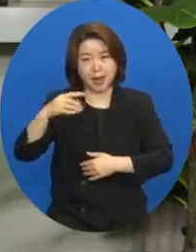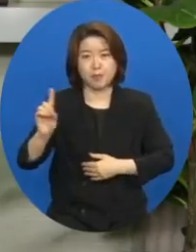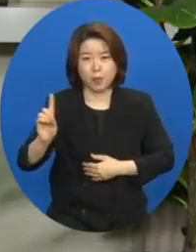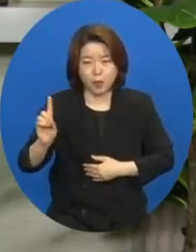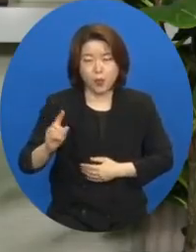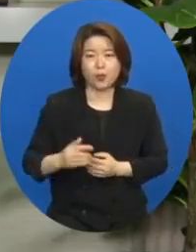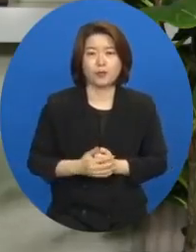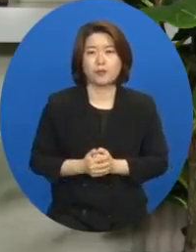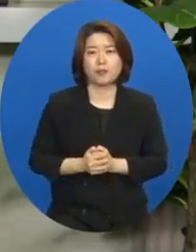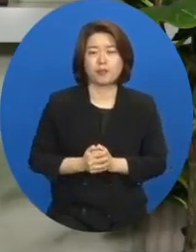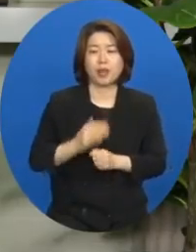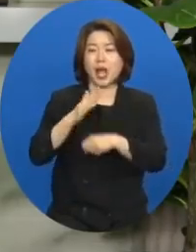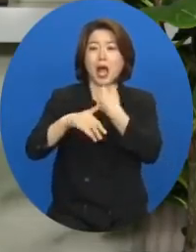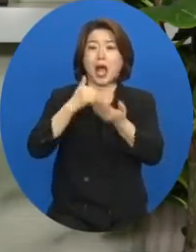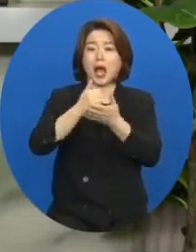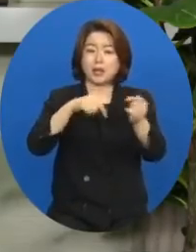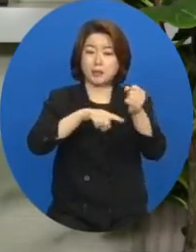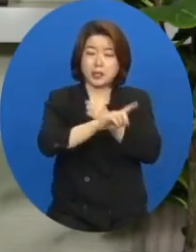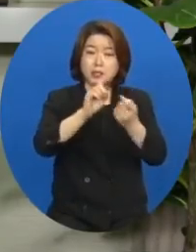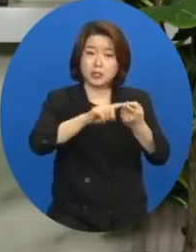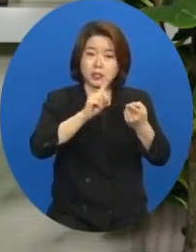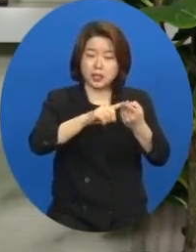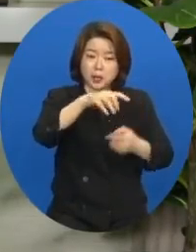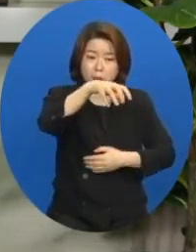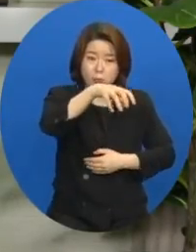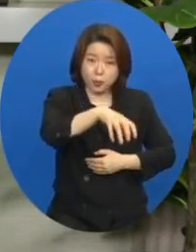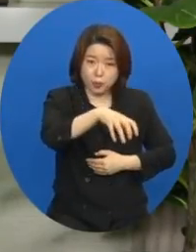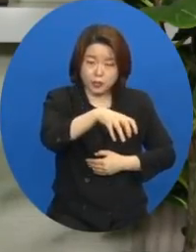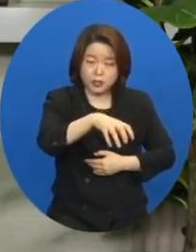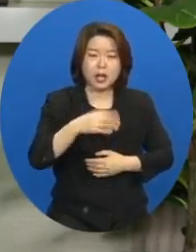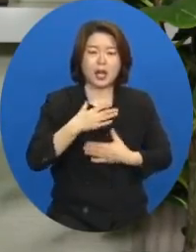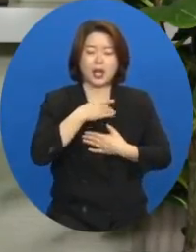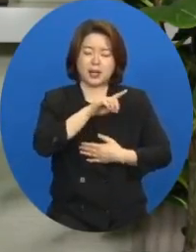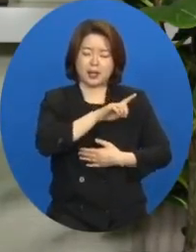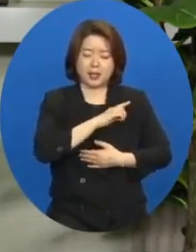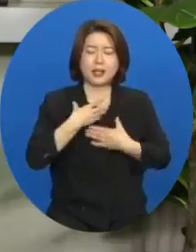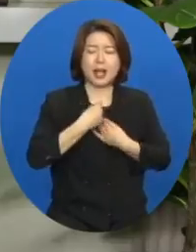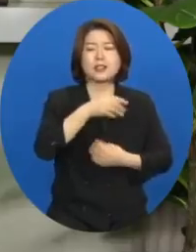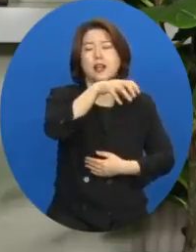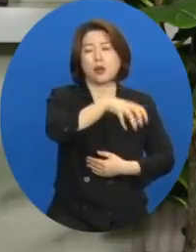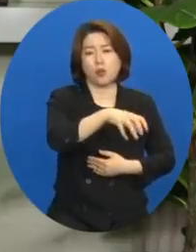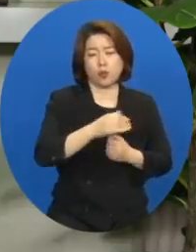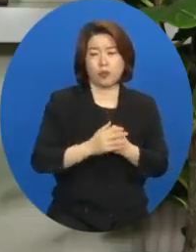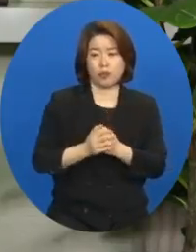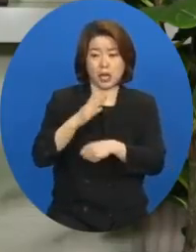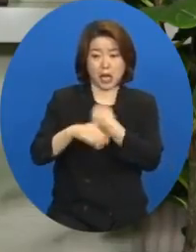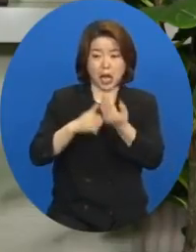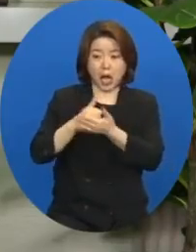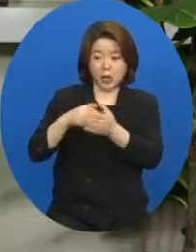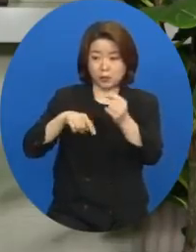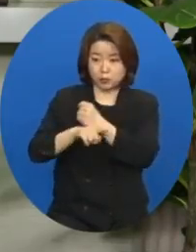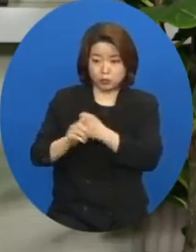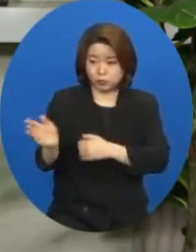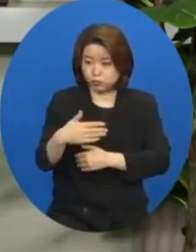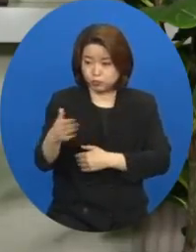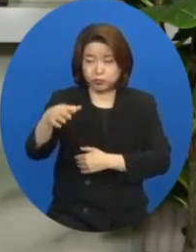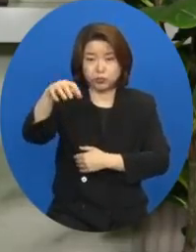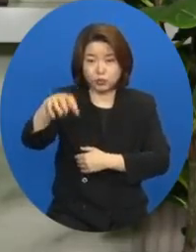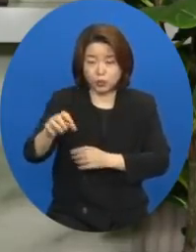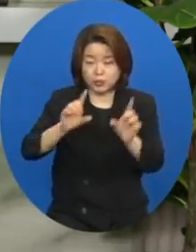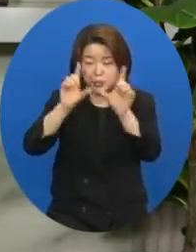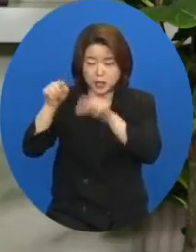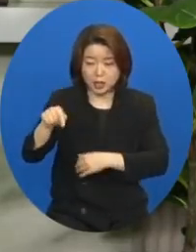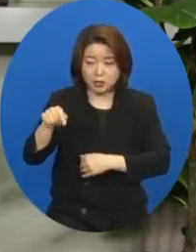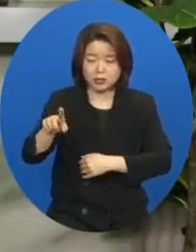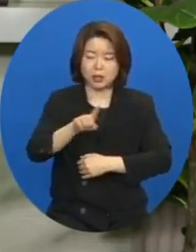하나님의 뜻대로 하는 곳이 가장 안전한 곳이다. 하나님의 뜻 아닌 곳에서 사는 것이